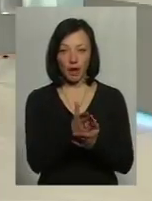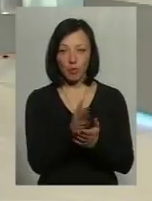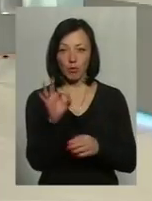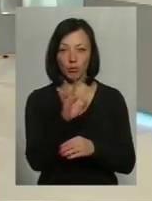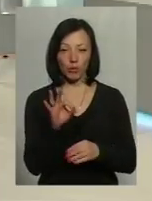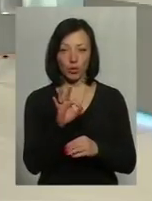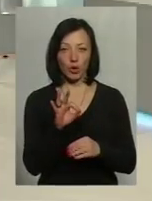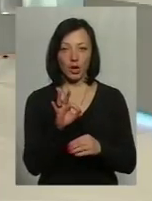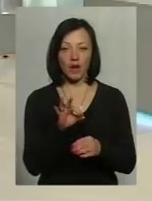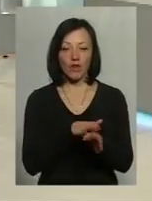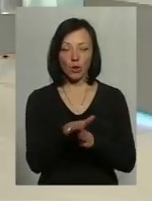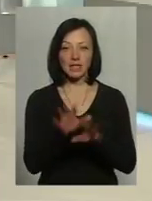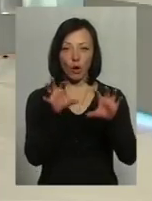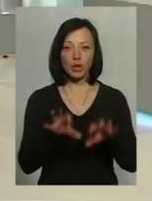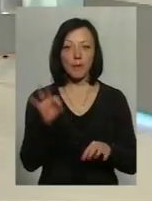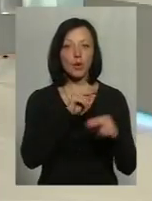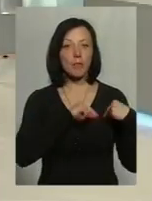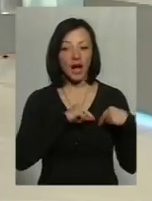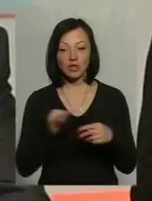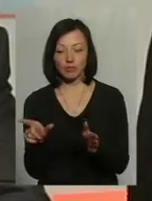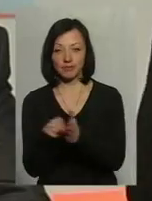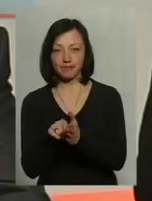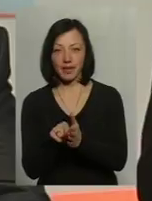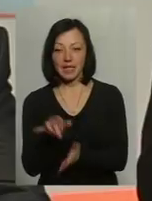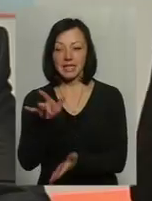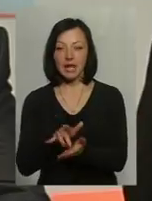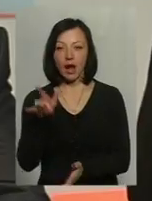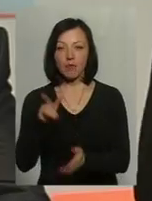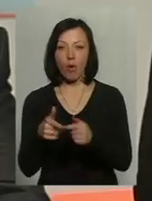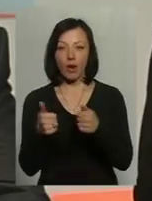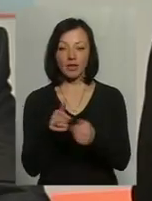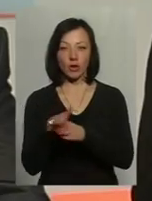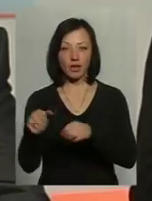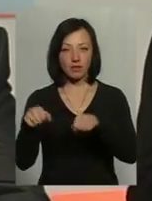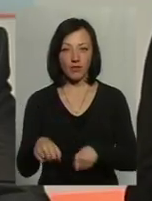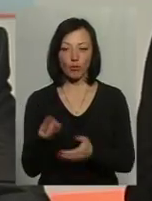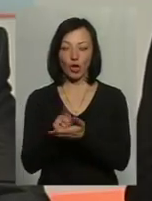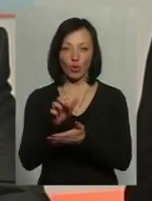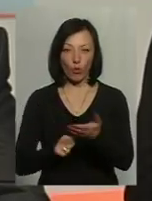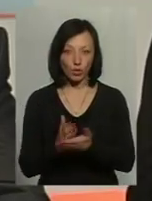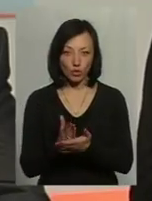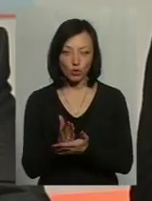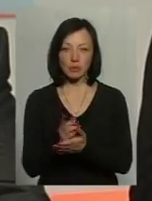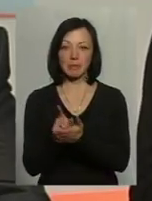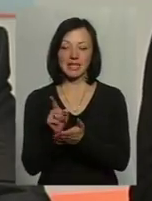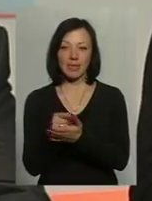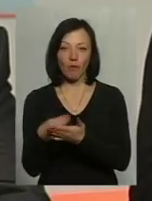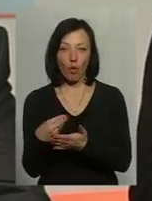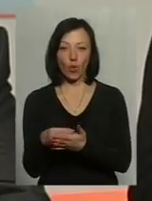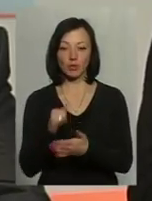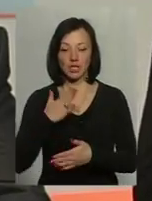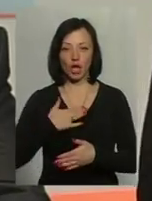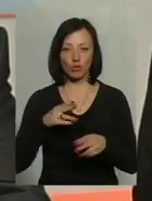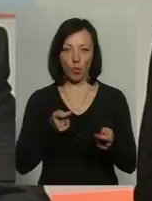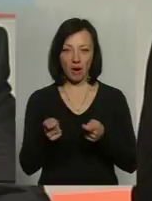щодо додержання законодавства про працю із центральними органами виконавчої влади, із фіскальною службою, із пенсійним фондом, із